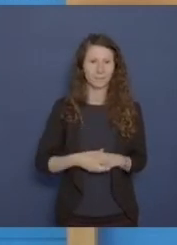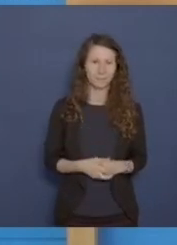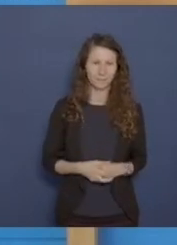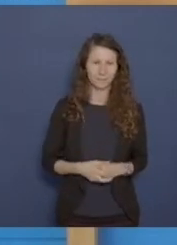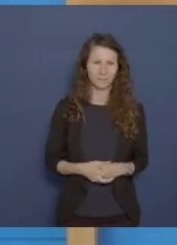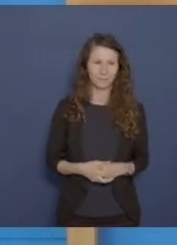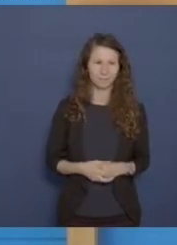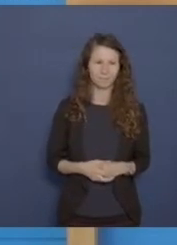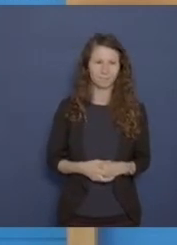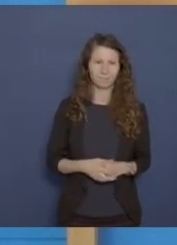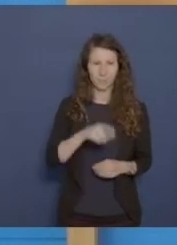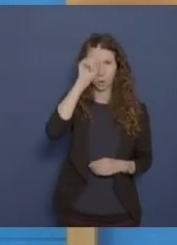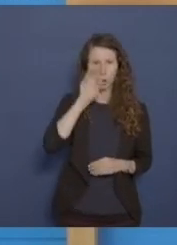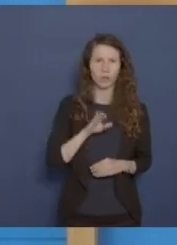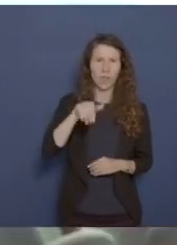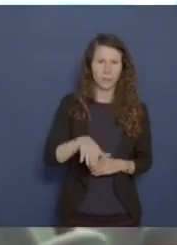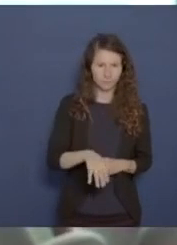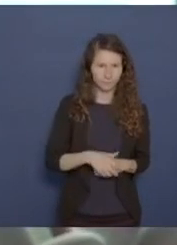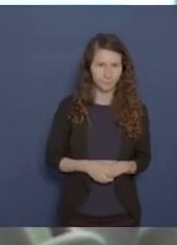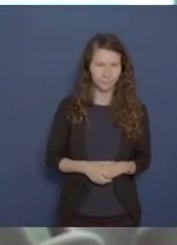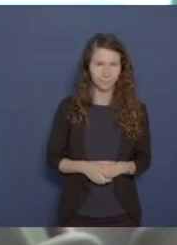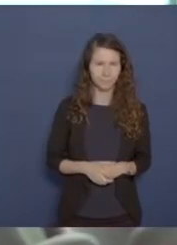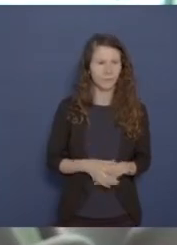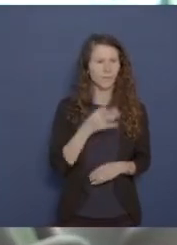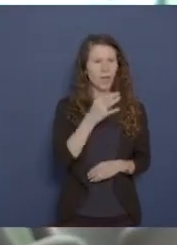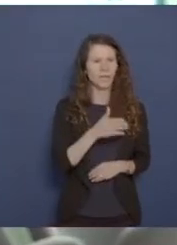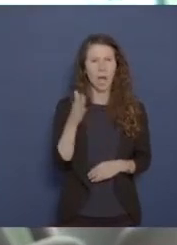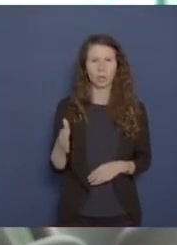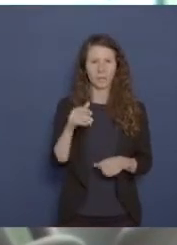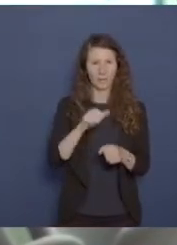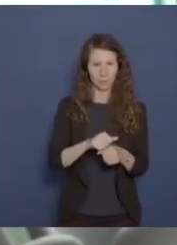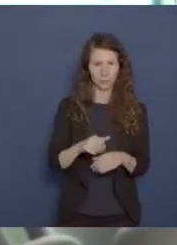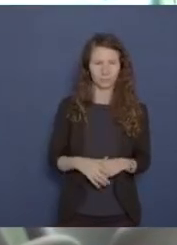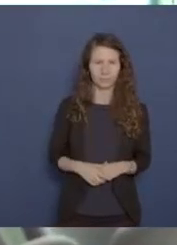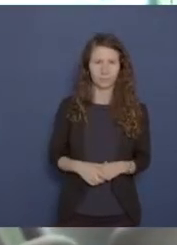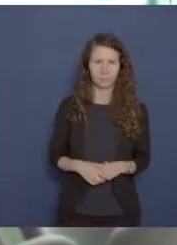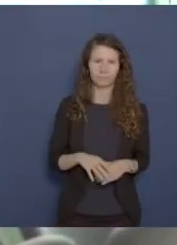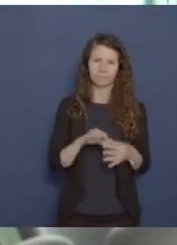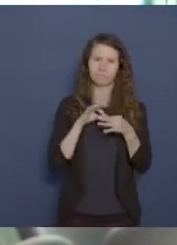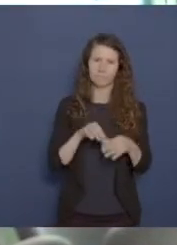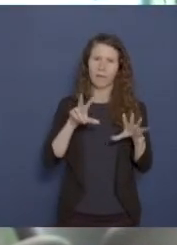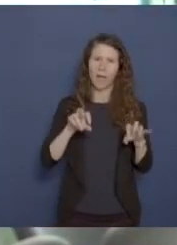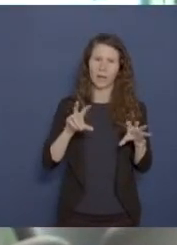Das ist Herr Lehrermann des Deutschen Welle. Eine Frage an das Auswärtige Amt bezüglich des 80.